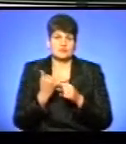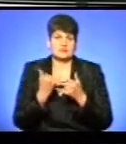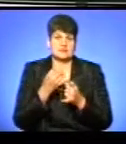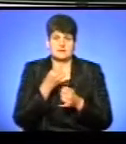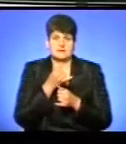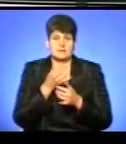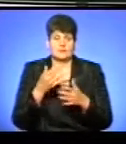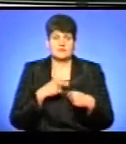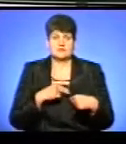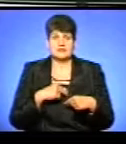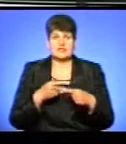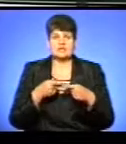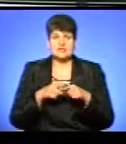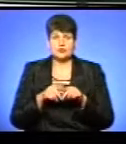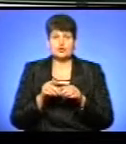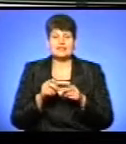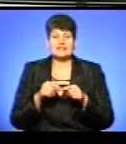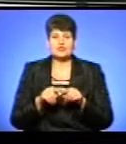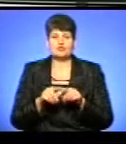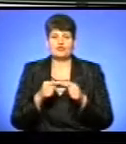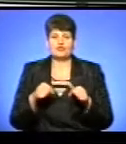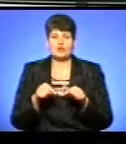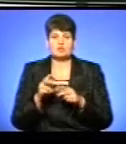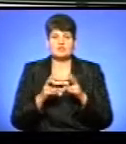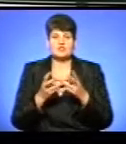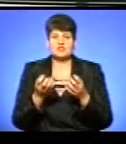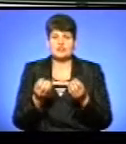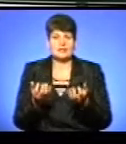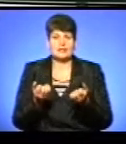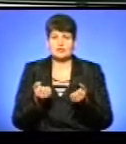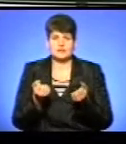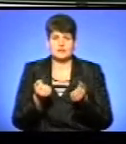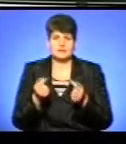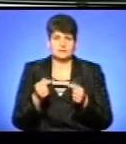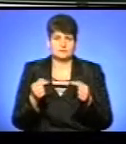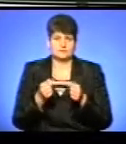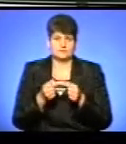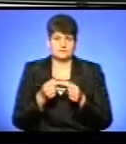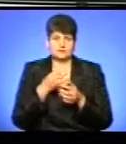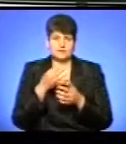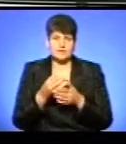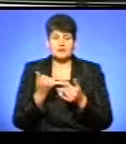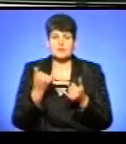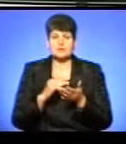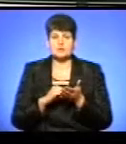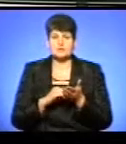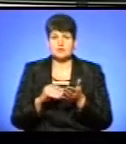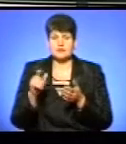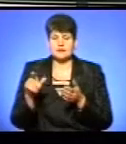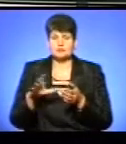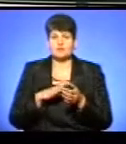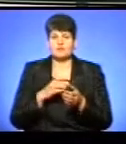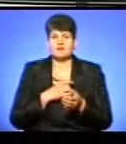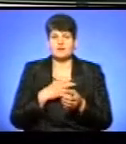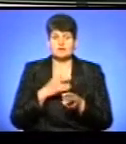Працівники інженерно-технічного відділу підприємства даних ще не отримали, каже Олександр Лазарчук. Наші кореспонденти побували у приватному